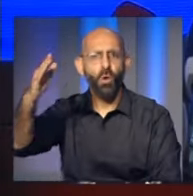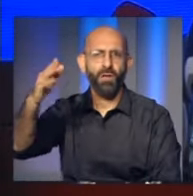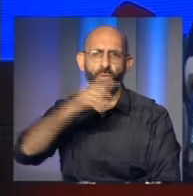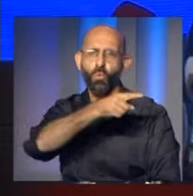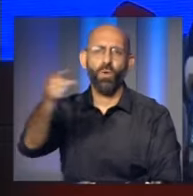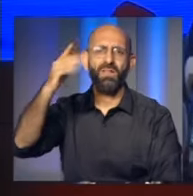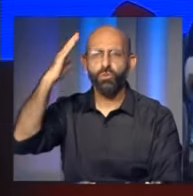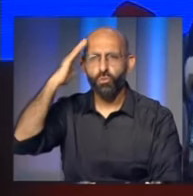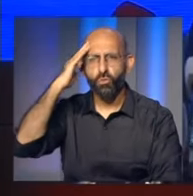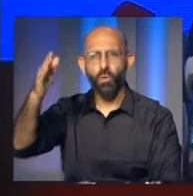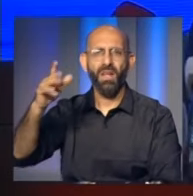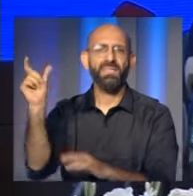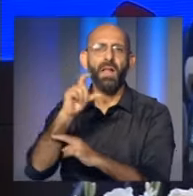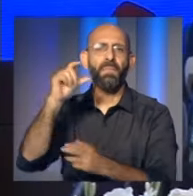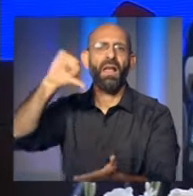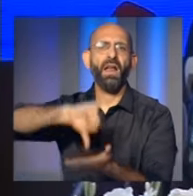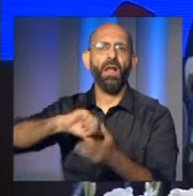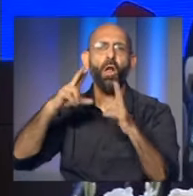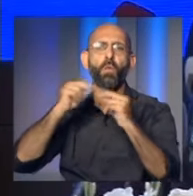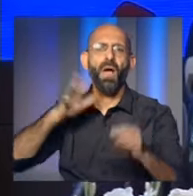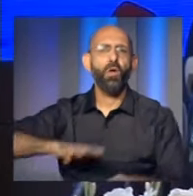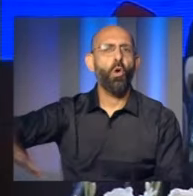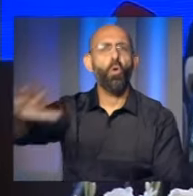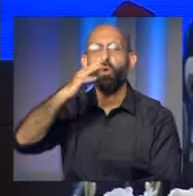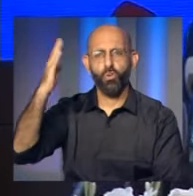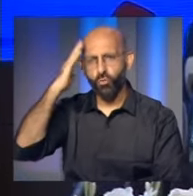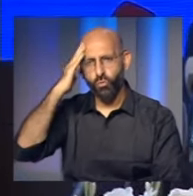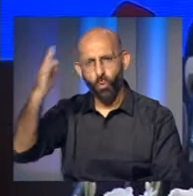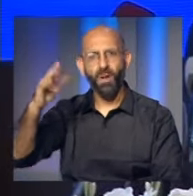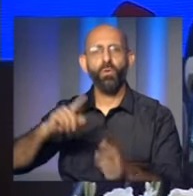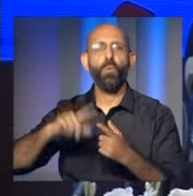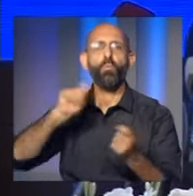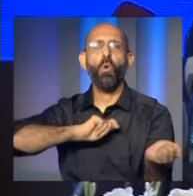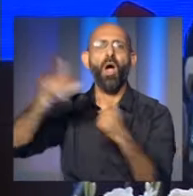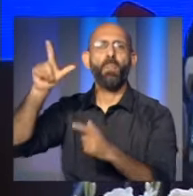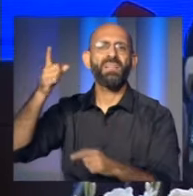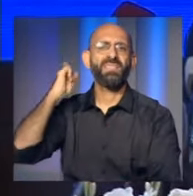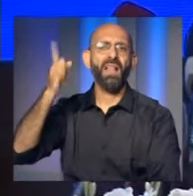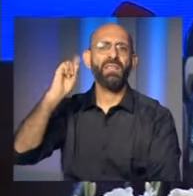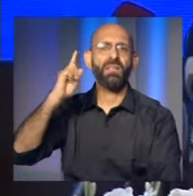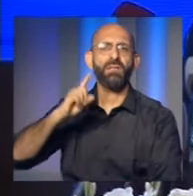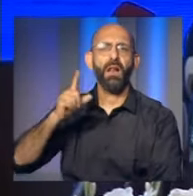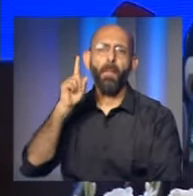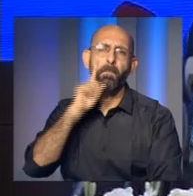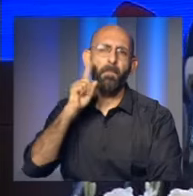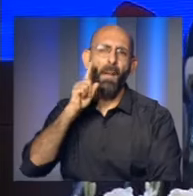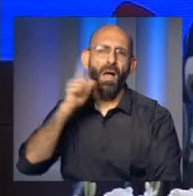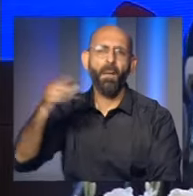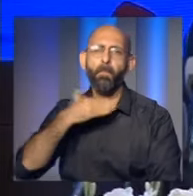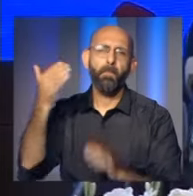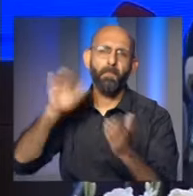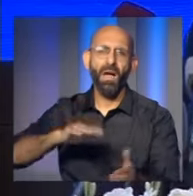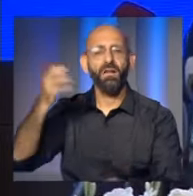نقل تعازي الجمهورية الإسلامية الإيرانية إلى لبنان والشعب اللبناني وسيد المقاومة السيد حسن نصر الله